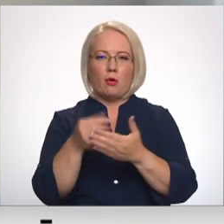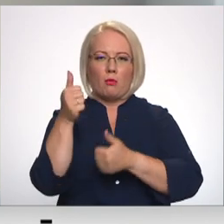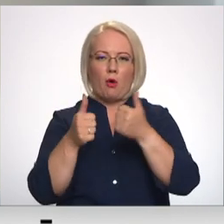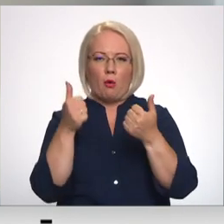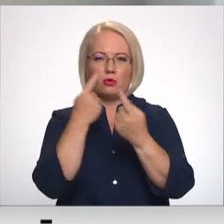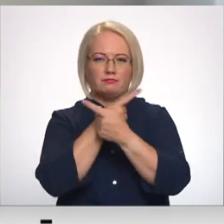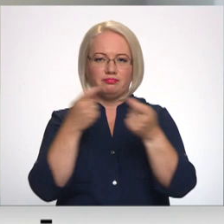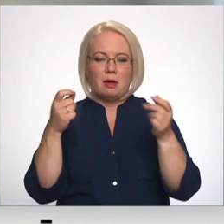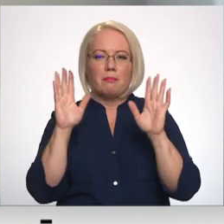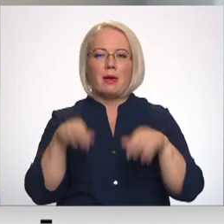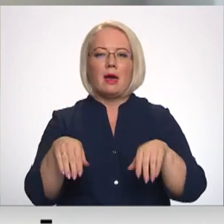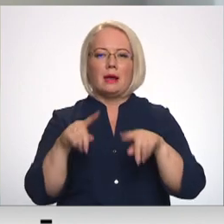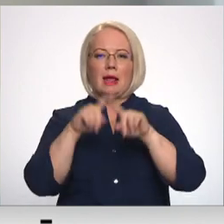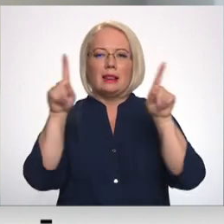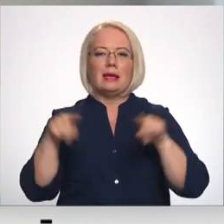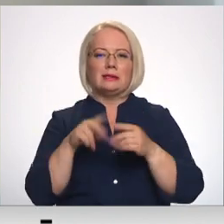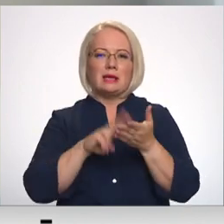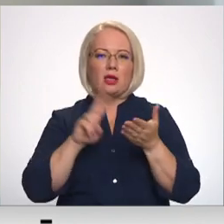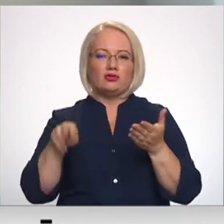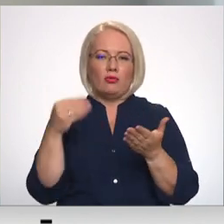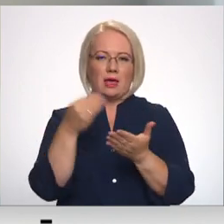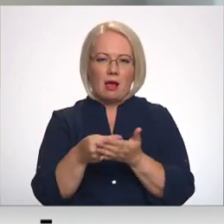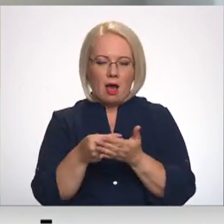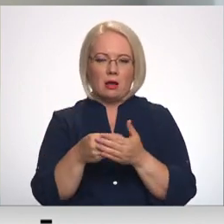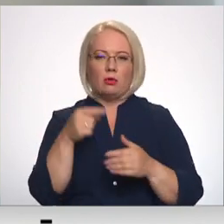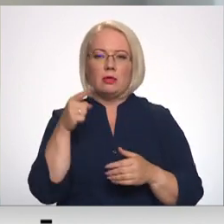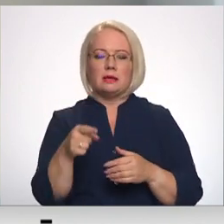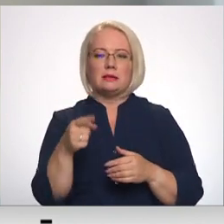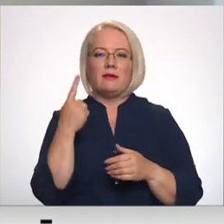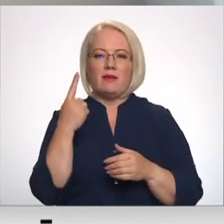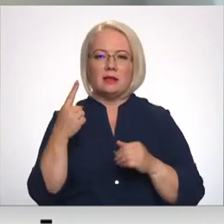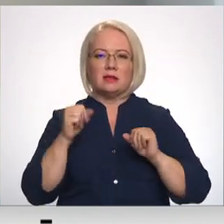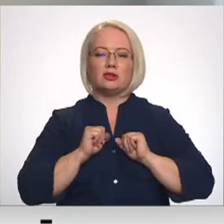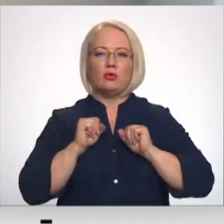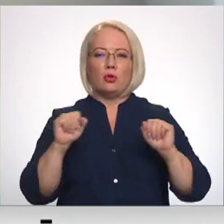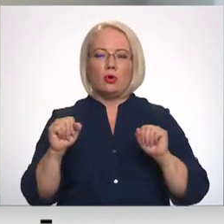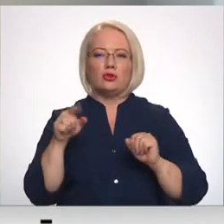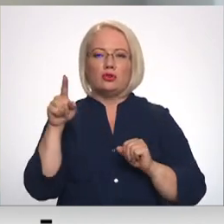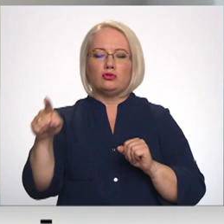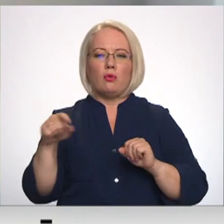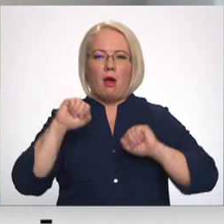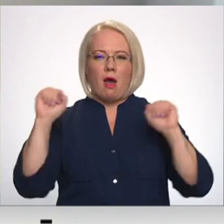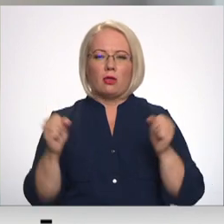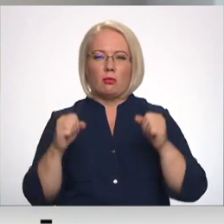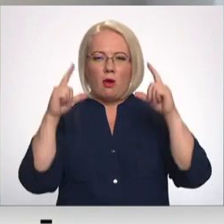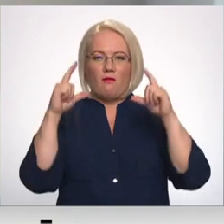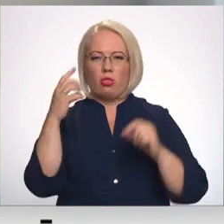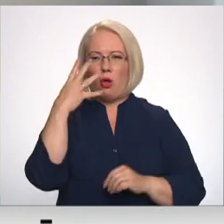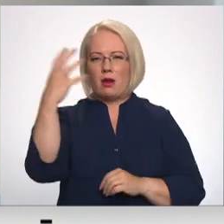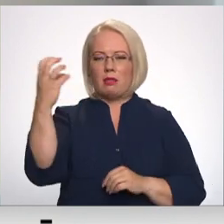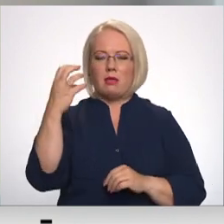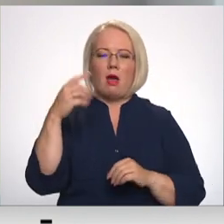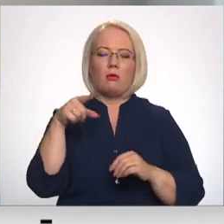Šī ir viena no komponentēm. Nodrošinās fotoradari nepārtrauktību, fotoradari netiks